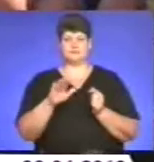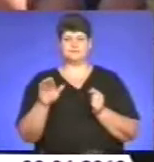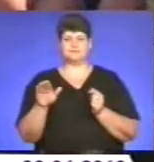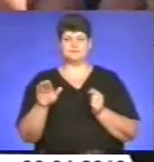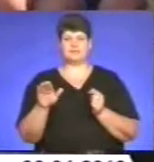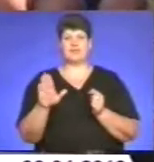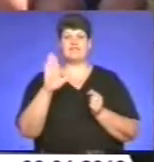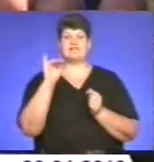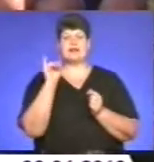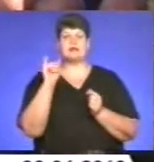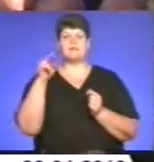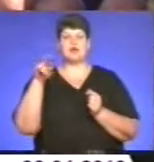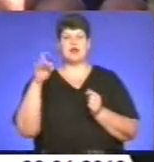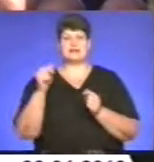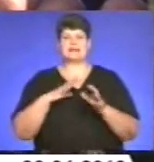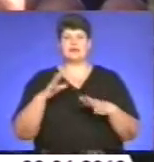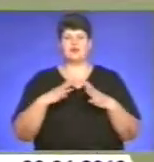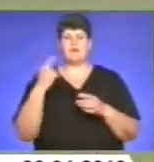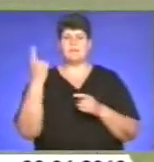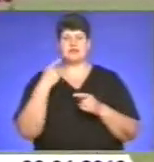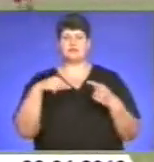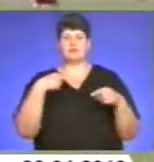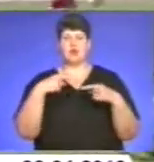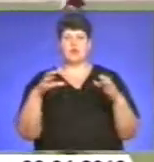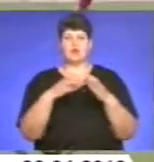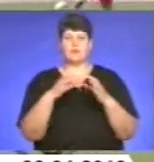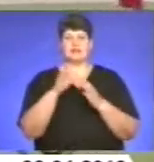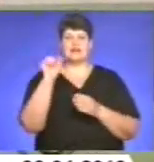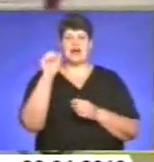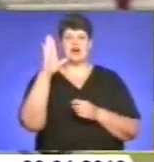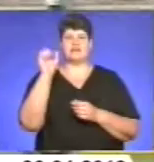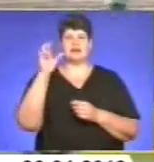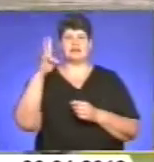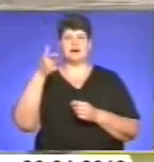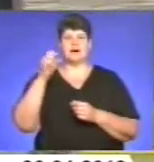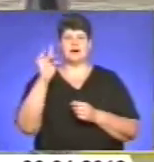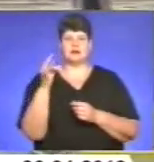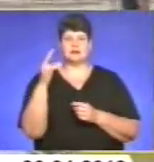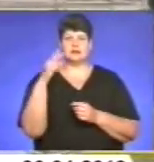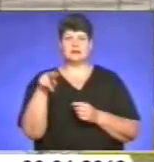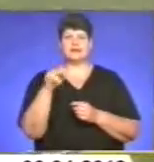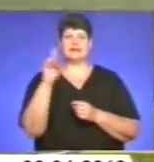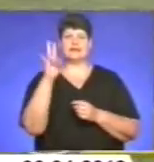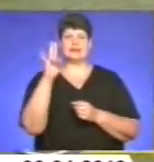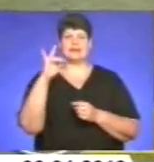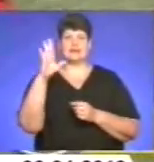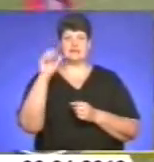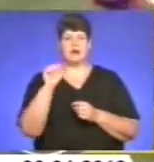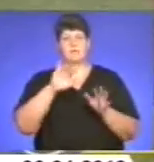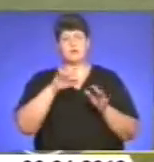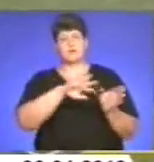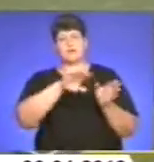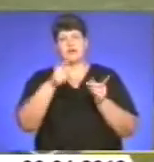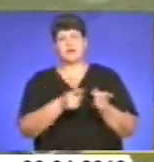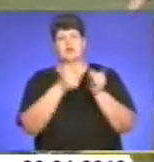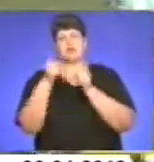Віталій Полянський тренував перші футбольні команди «Авангард» та «Ниву». Потім перейшов у дитячий спорт. Турнір його пам'яті